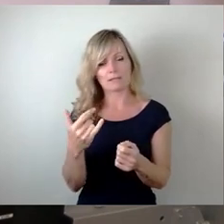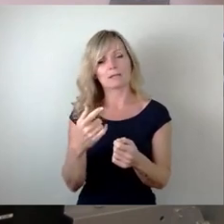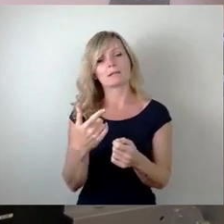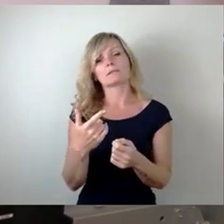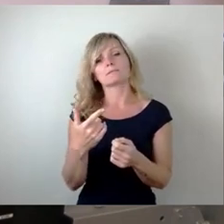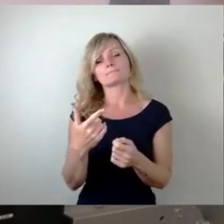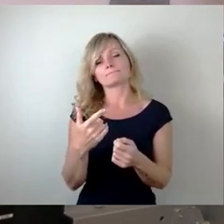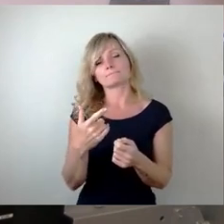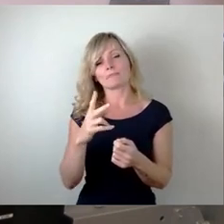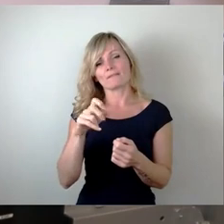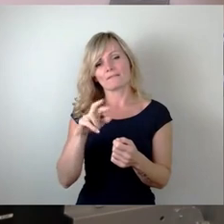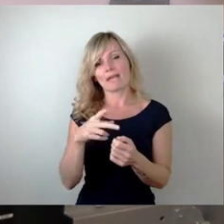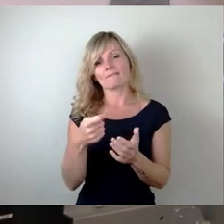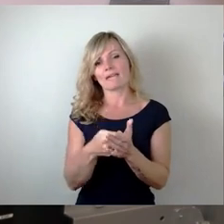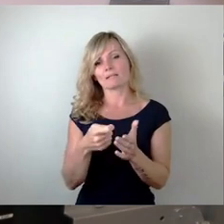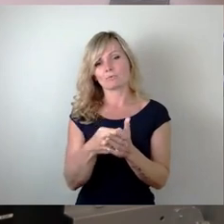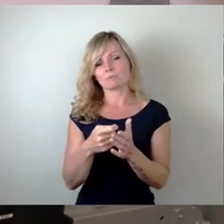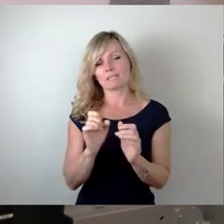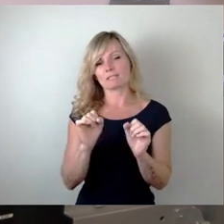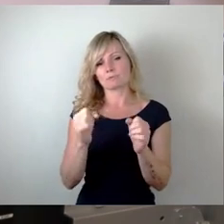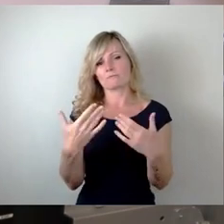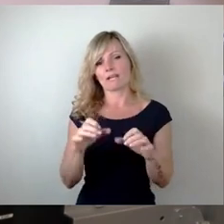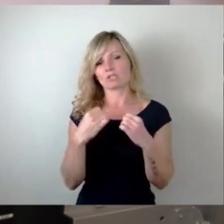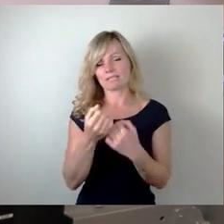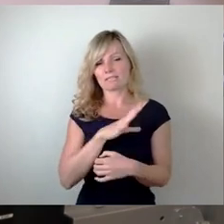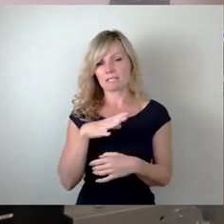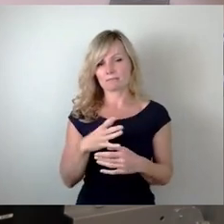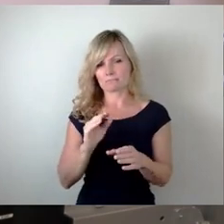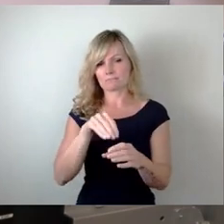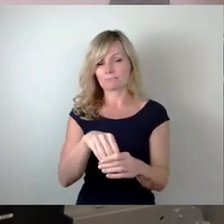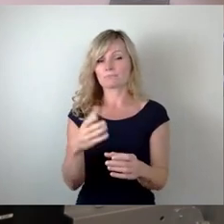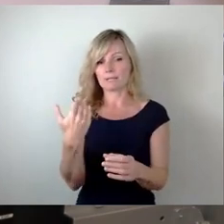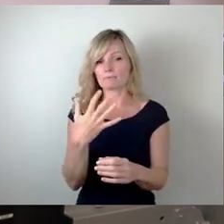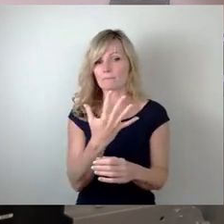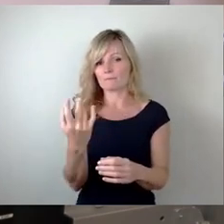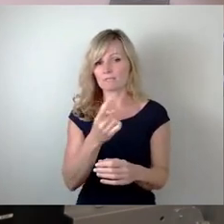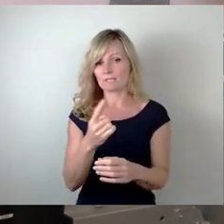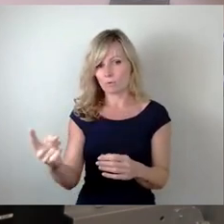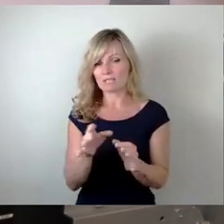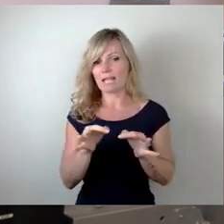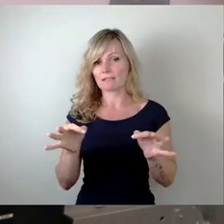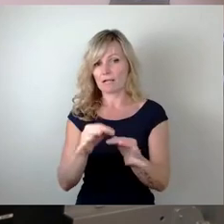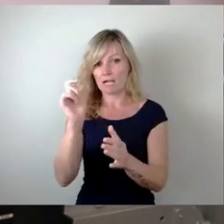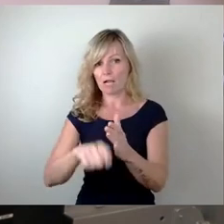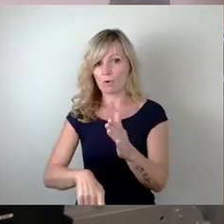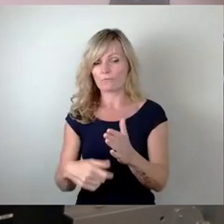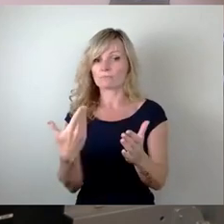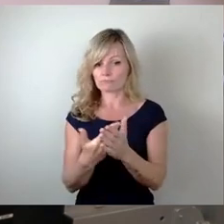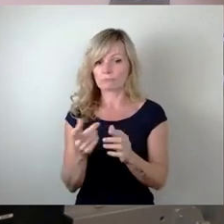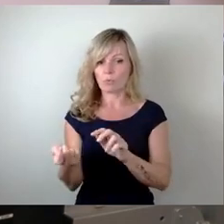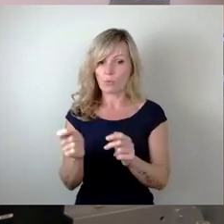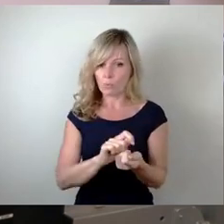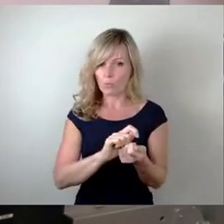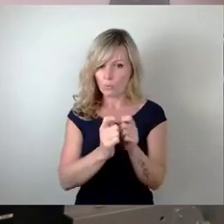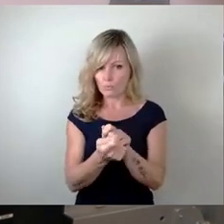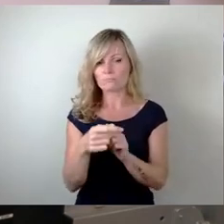Sachsen teilgenommen und damals insgesamt 55 Hektar Gartenland gekauft, weil es gemäß Bundeskleingartengesetz genutzt wurde. Obwohl